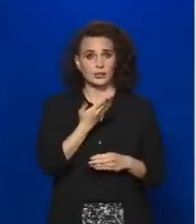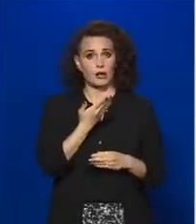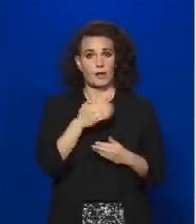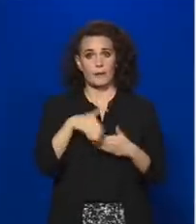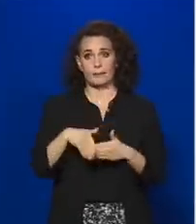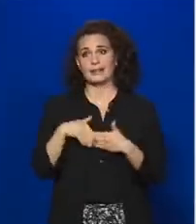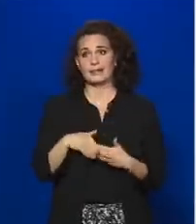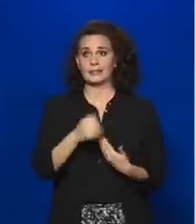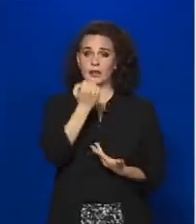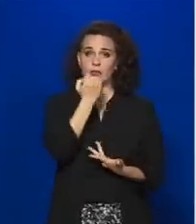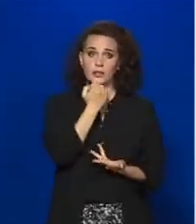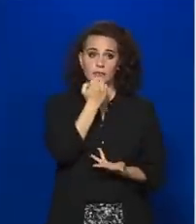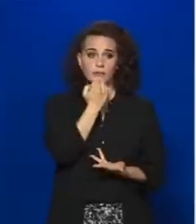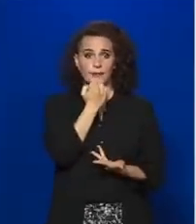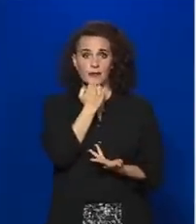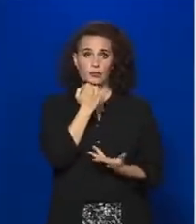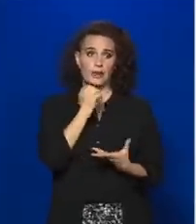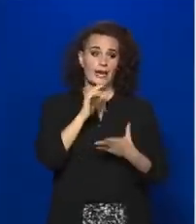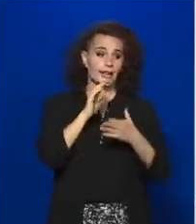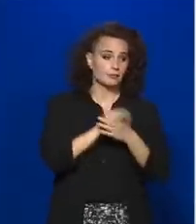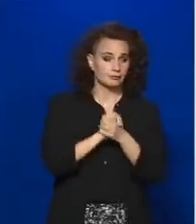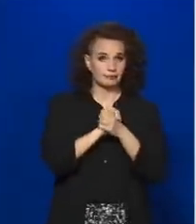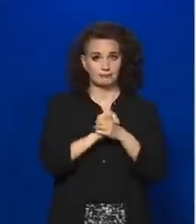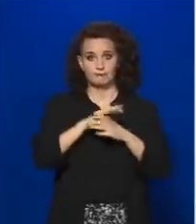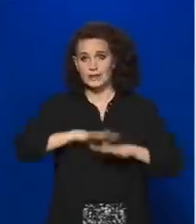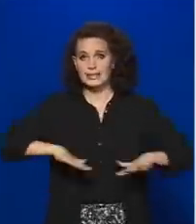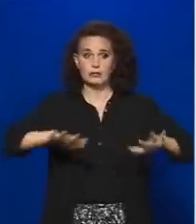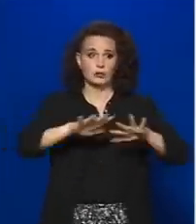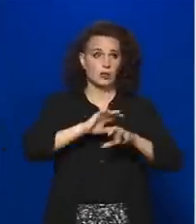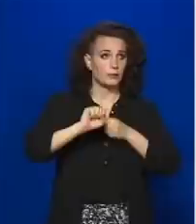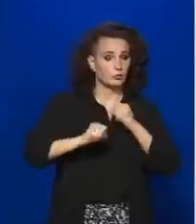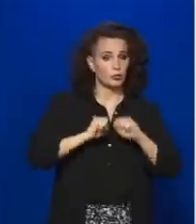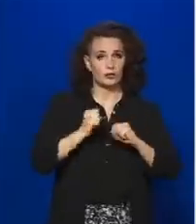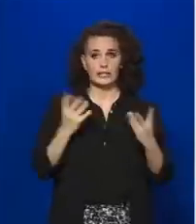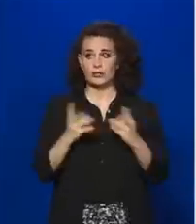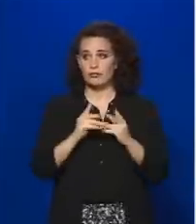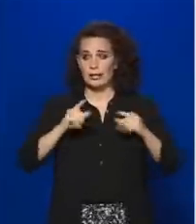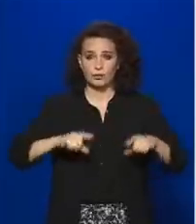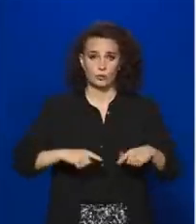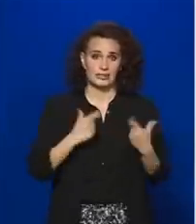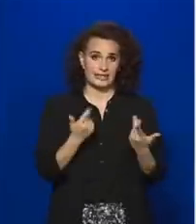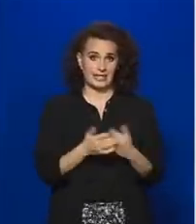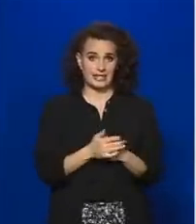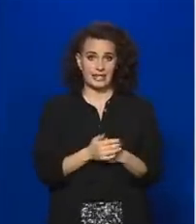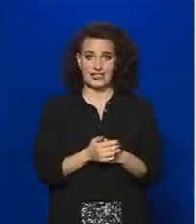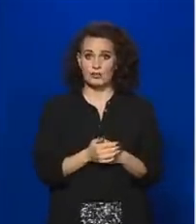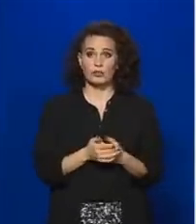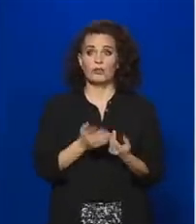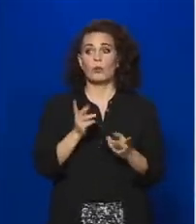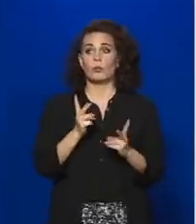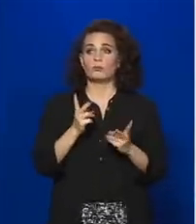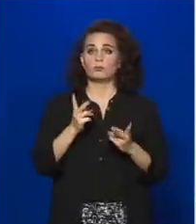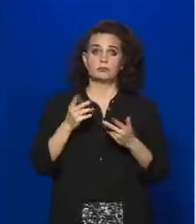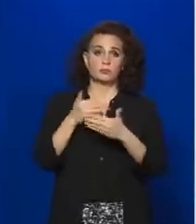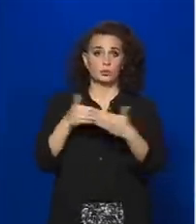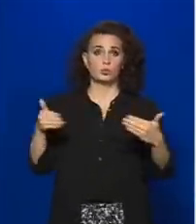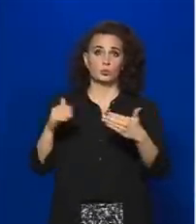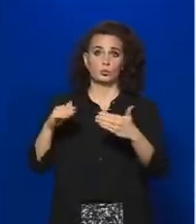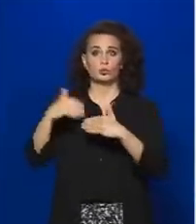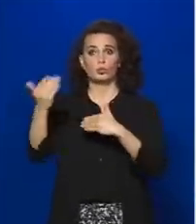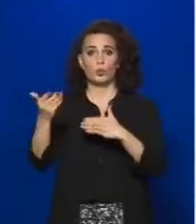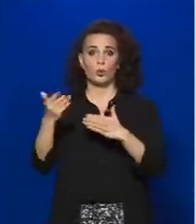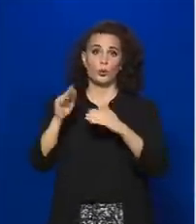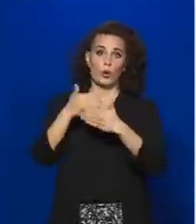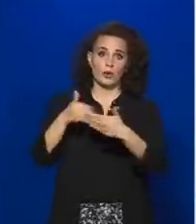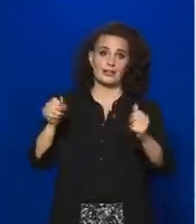a saját békés társadalmi működését és együttélését azzal, hogy a külső határvédelmet lehetetlenné teszi.